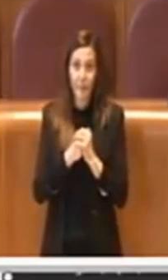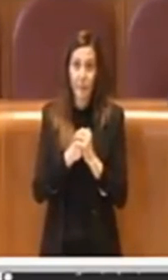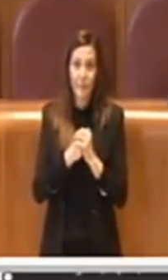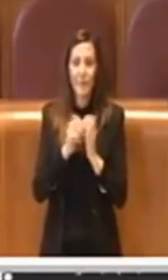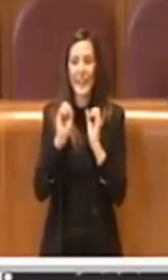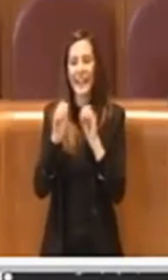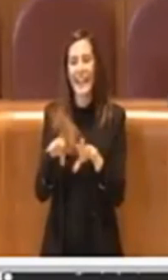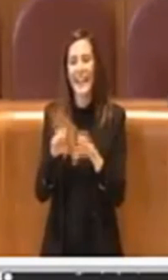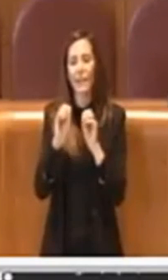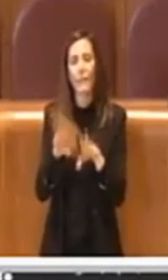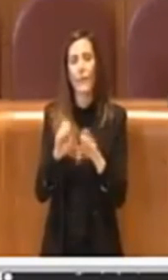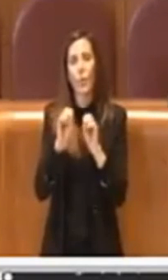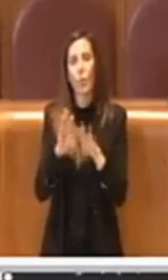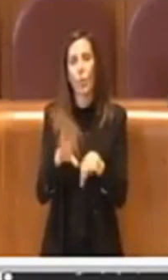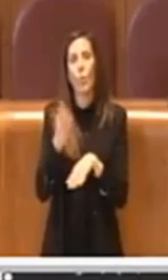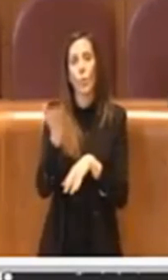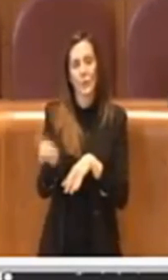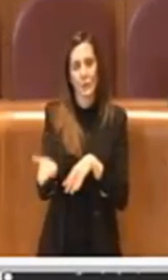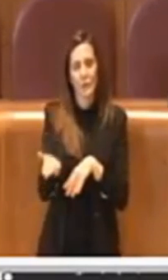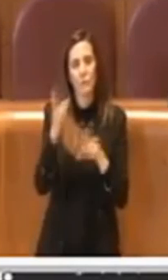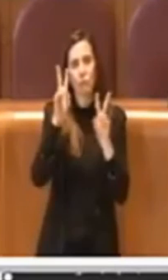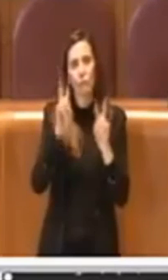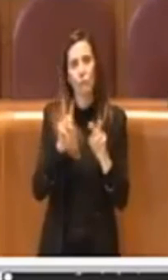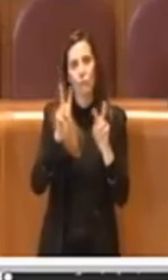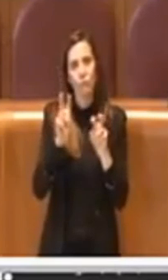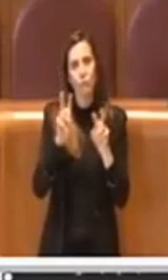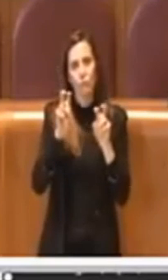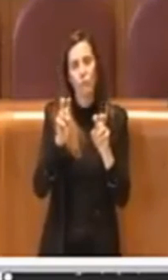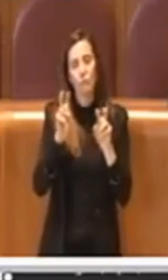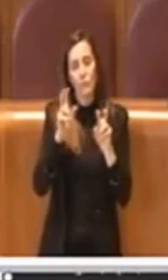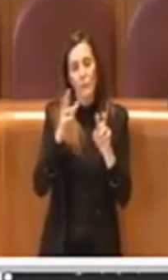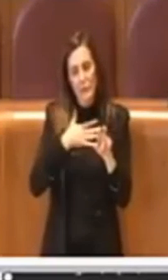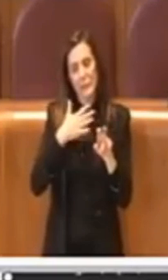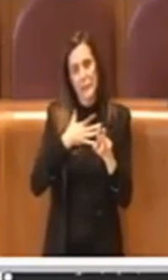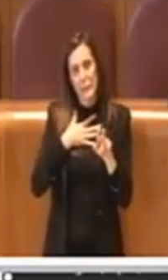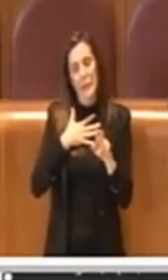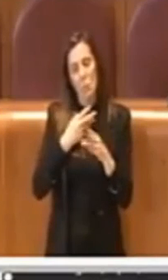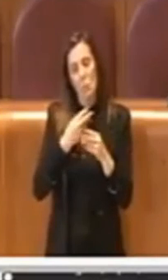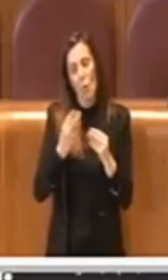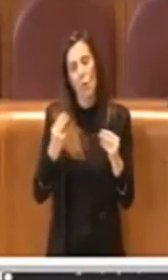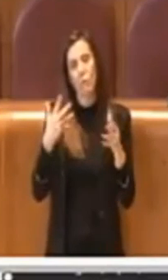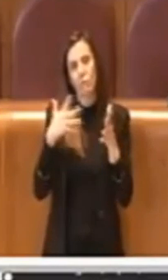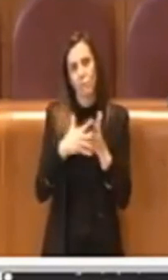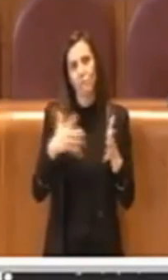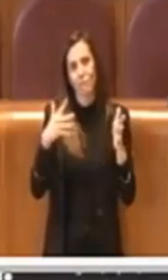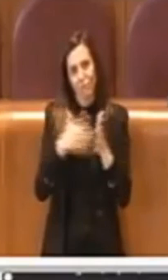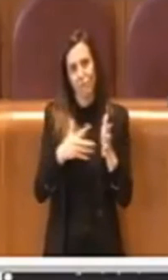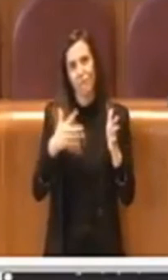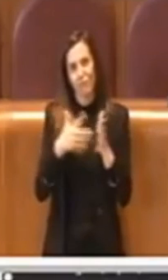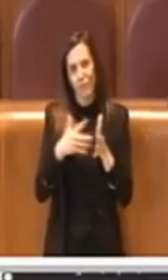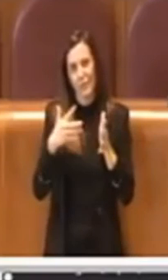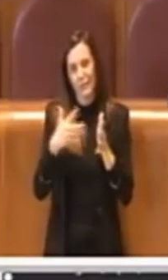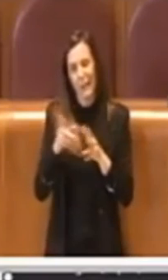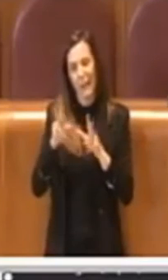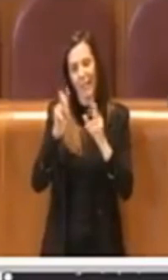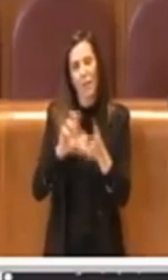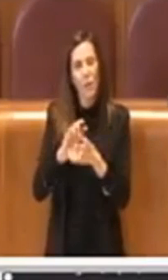sui rifiuti è stato il tema sul quale abbiamo fatto maggiore difficoltà, è un tema molto complesso,